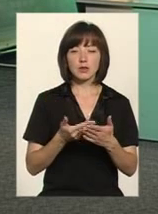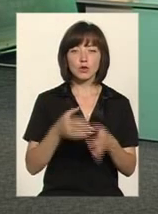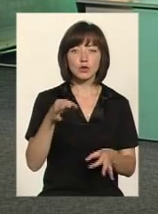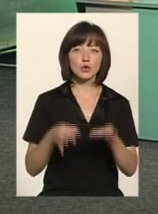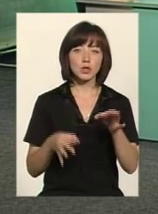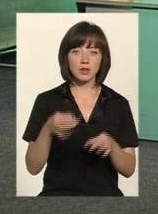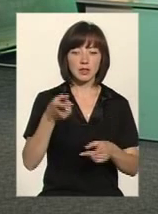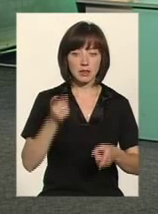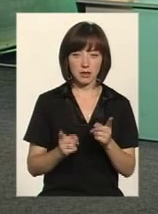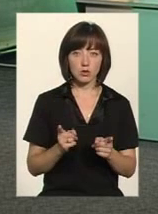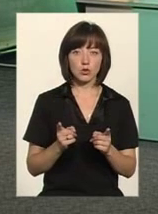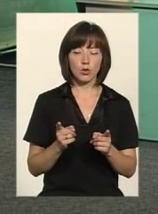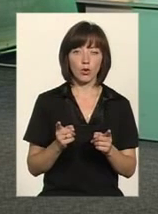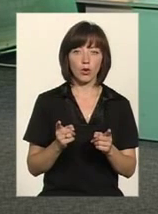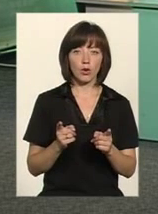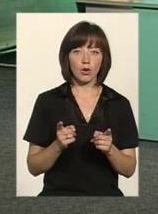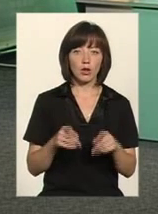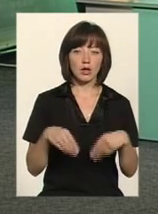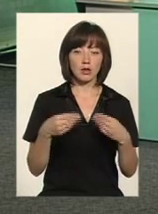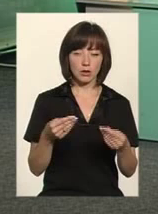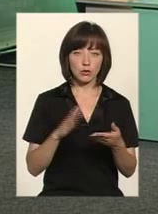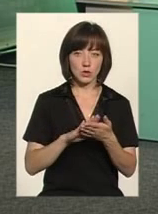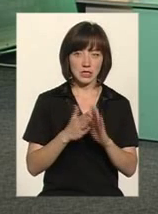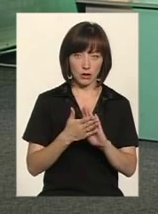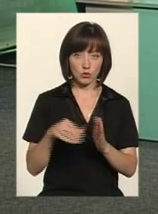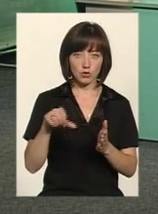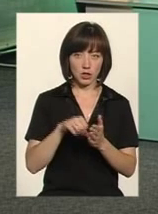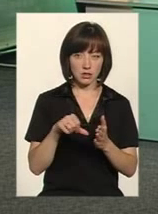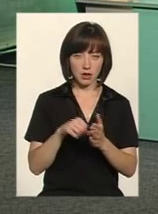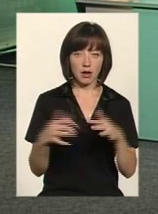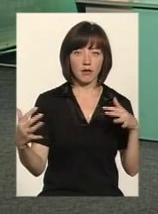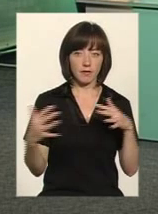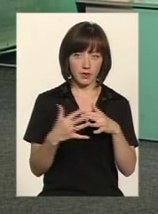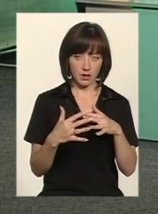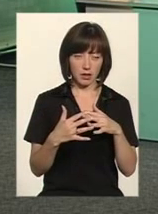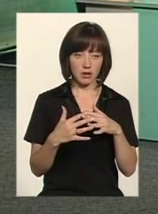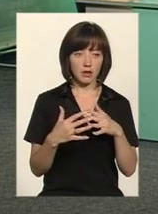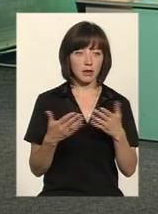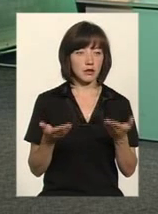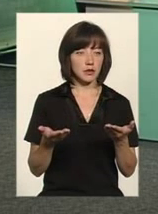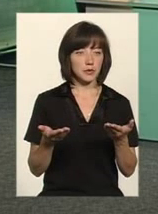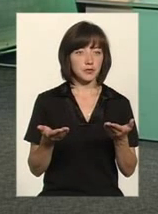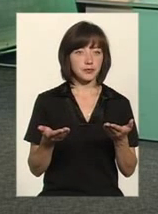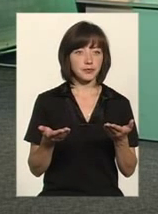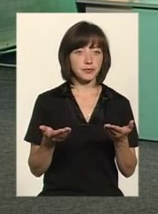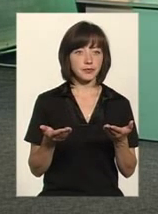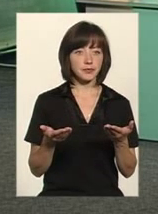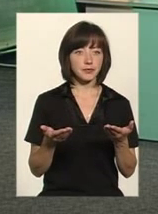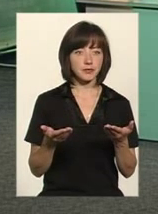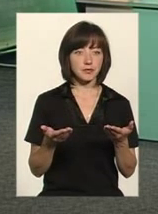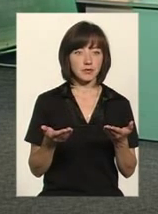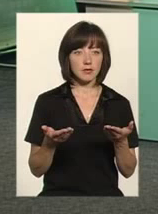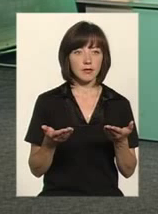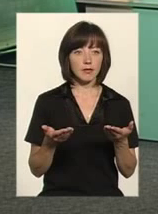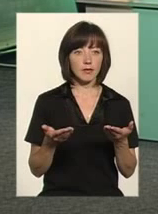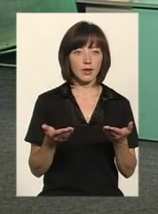судді про те, що йому дійсно нададуть статус, далі він стоїть, скажімо, клієнтом нашої структури, де